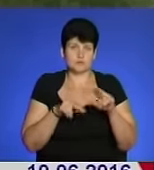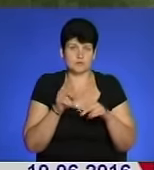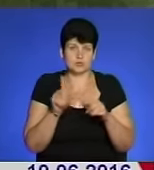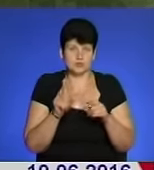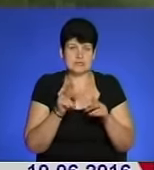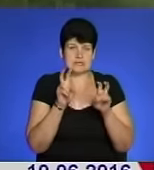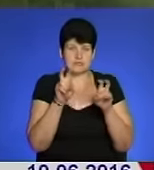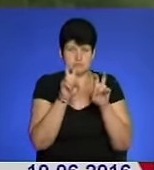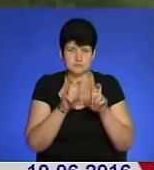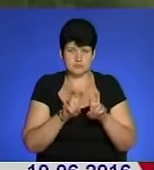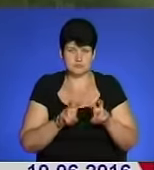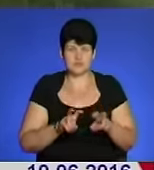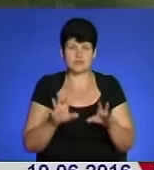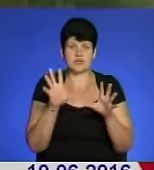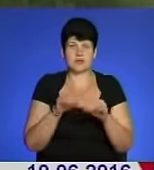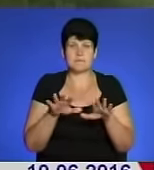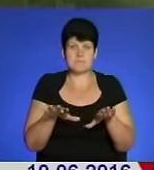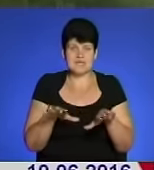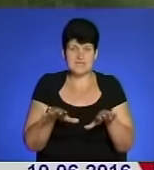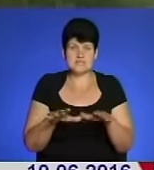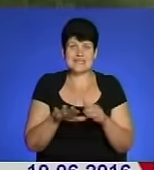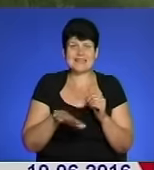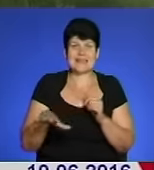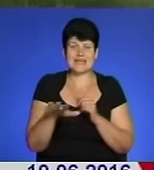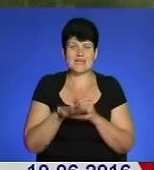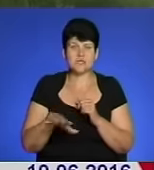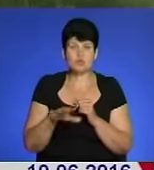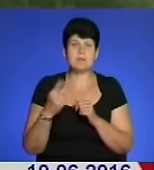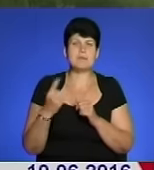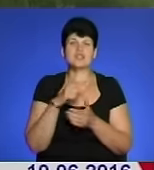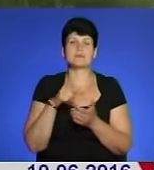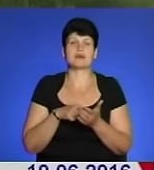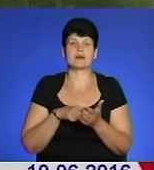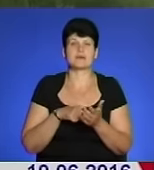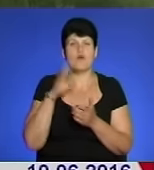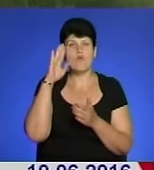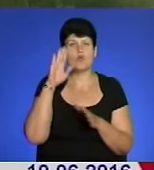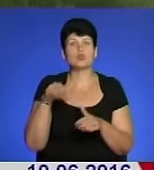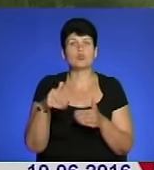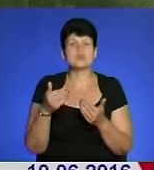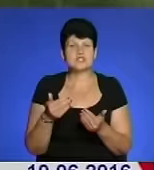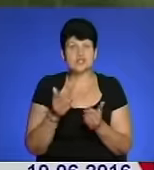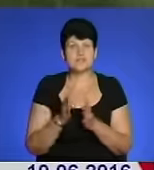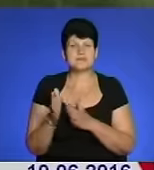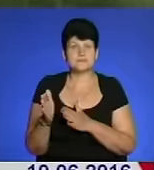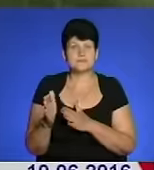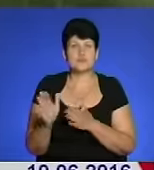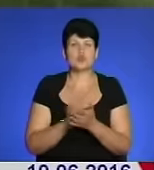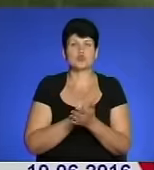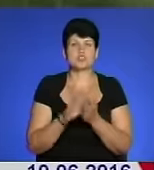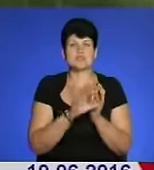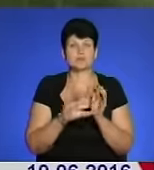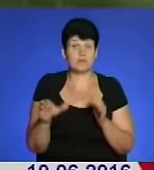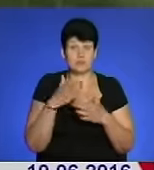вивчає географічне розположення міста, території. І перше питання – це водопостачання, система і очисні споруди.